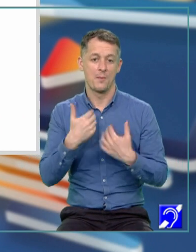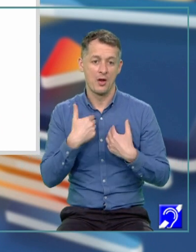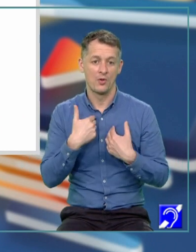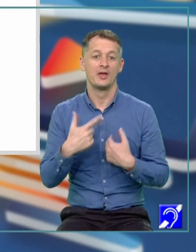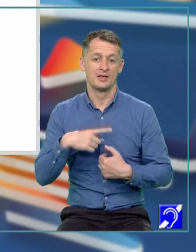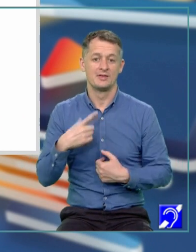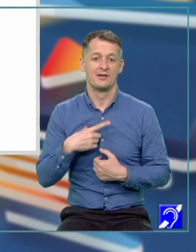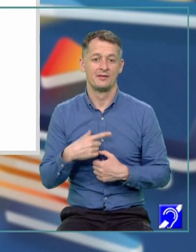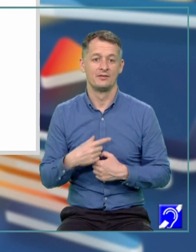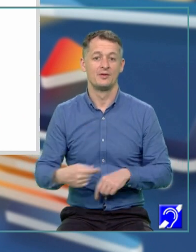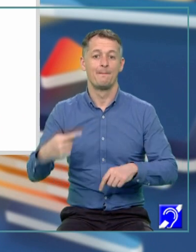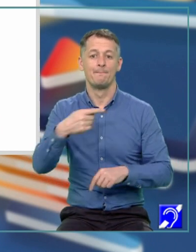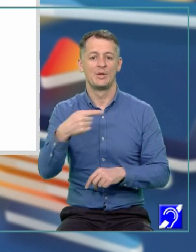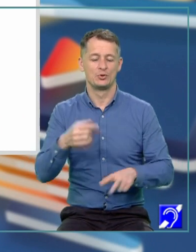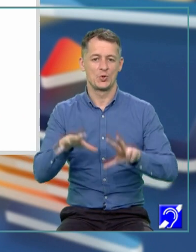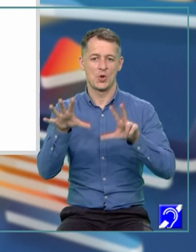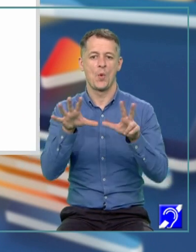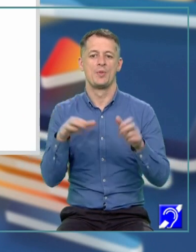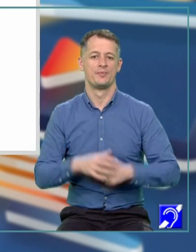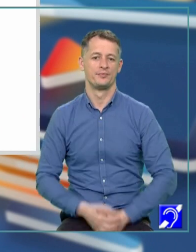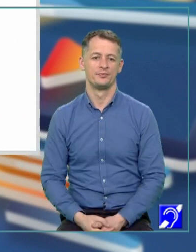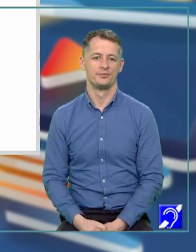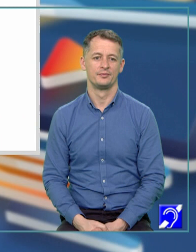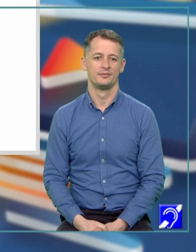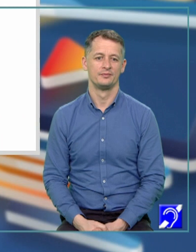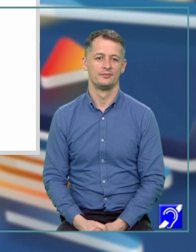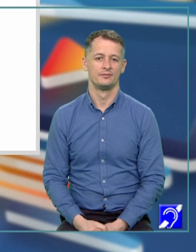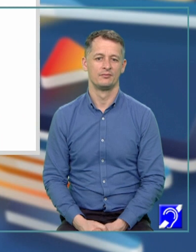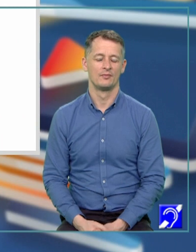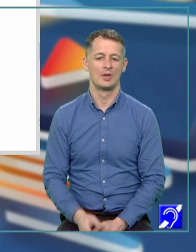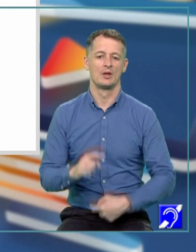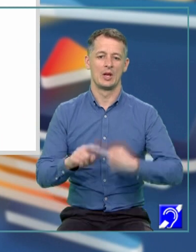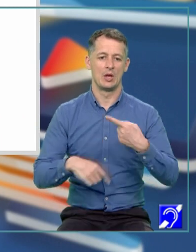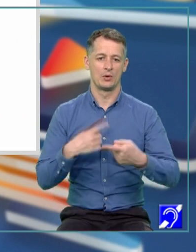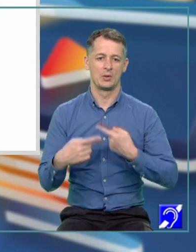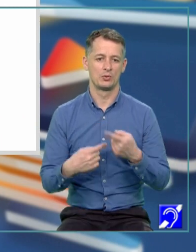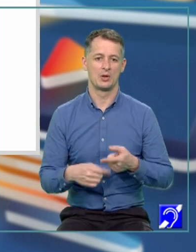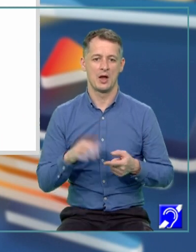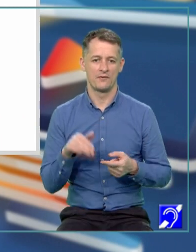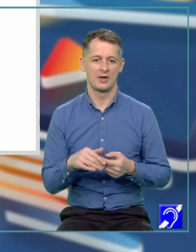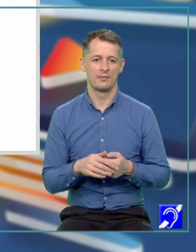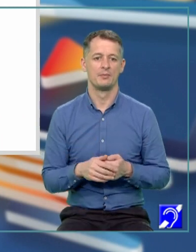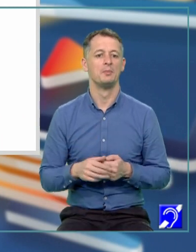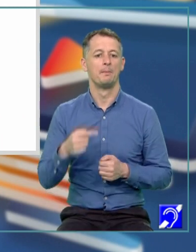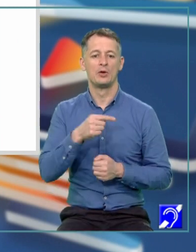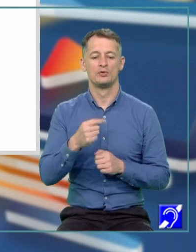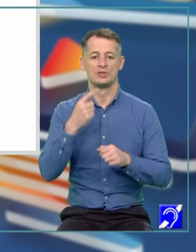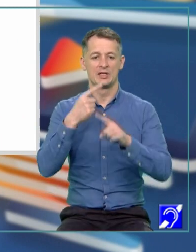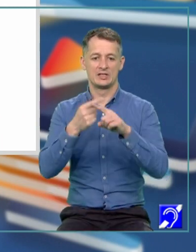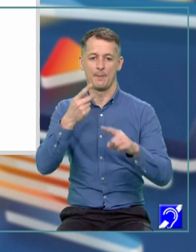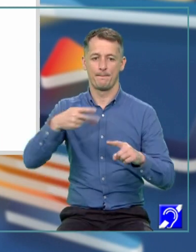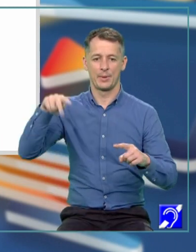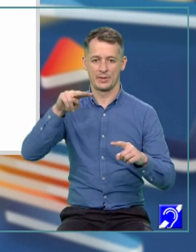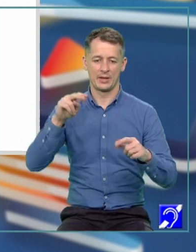minus 8. La următoarea avem minus X pătrat, ori asta